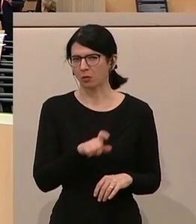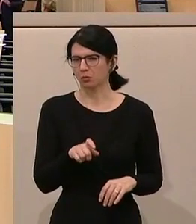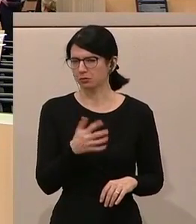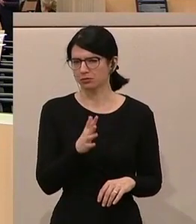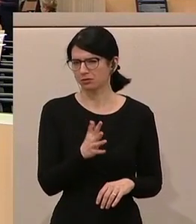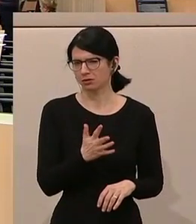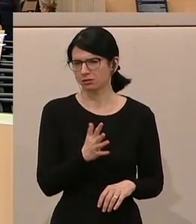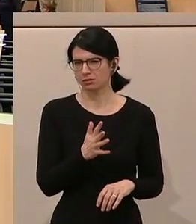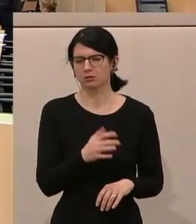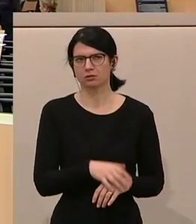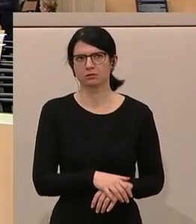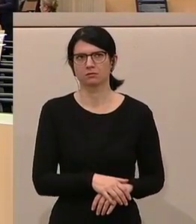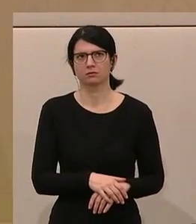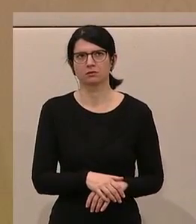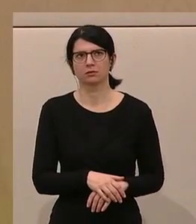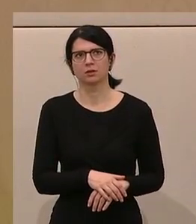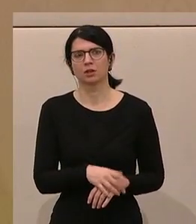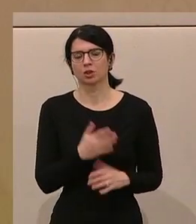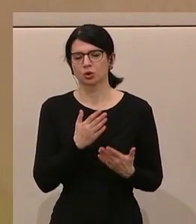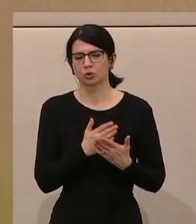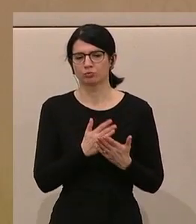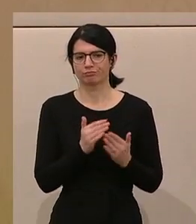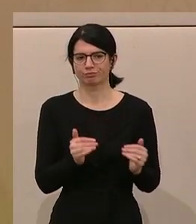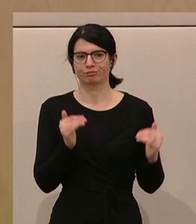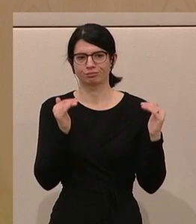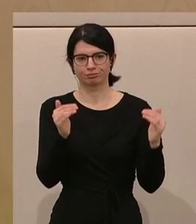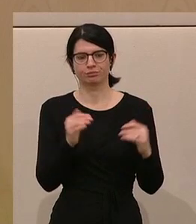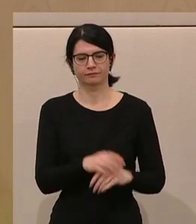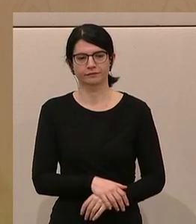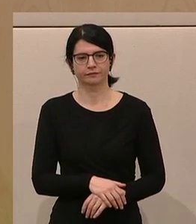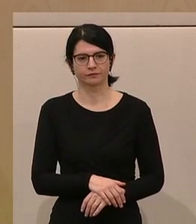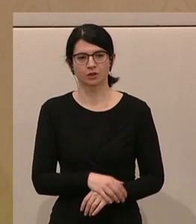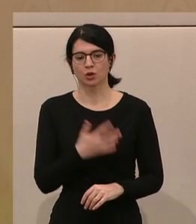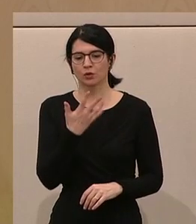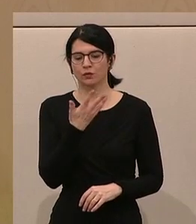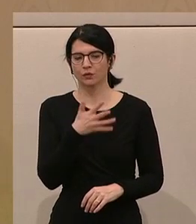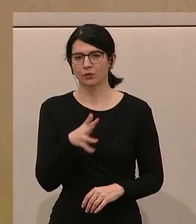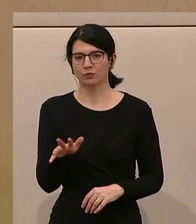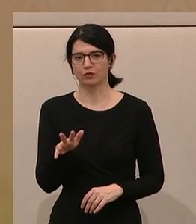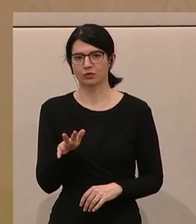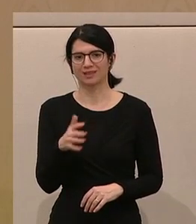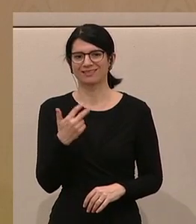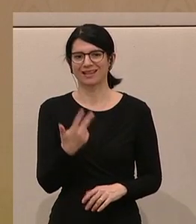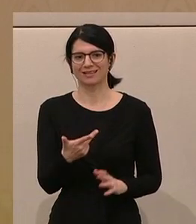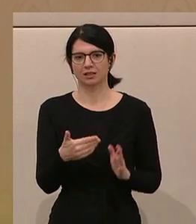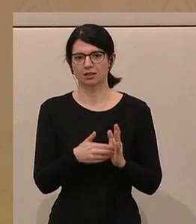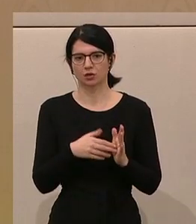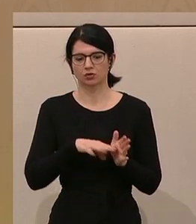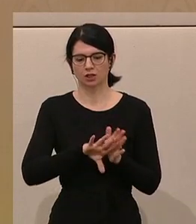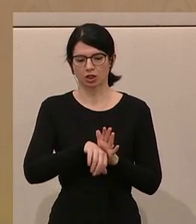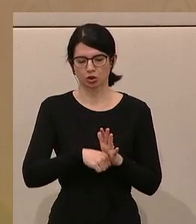sehr geehrten Damen und Herren Vorrednerinnen und Vorrednern, keine Rede. 530.000